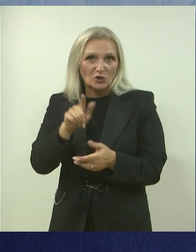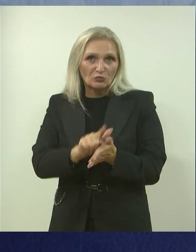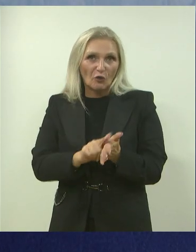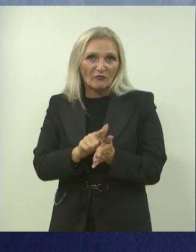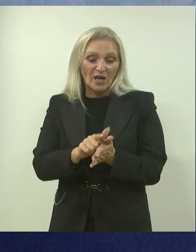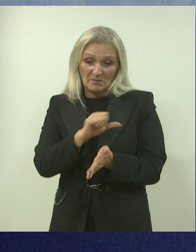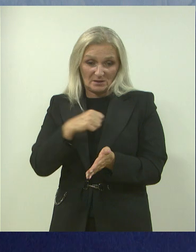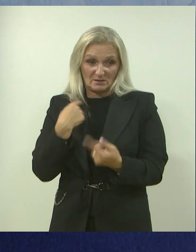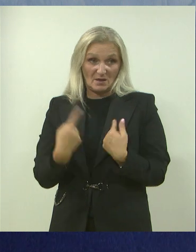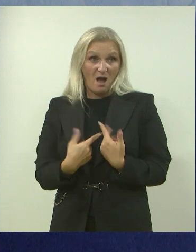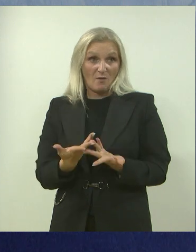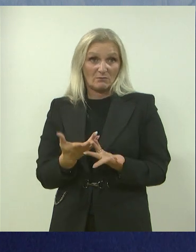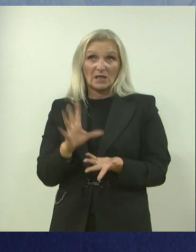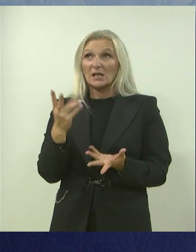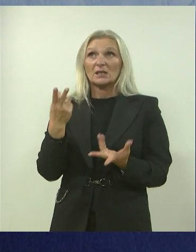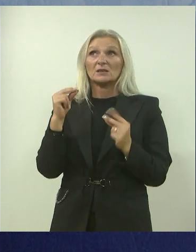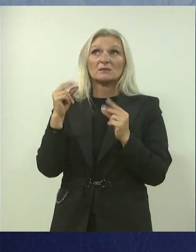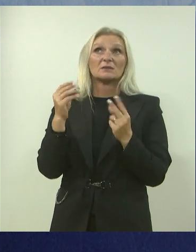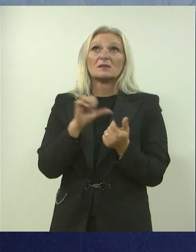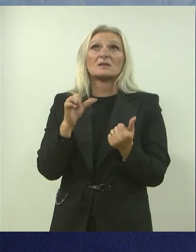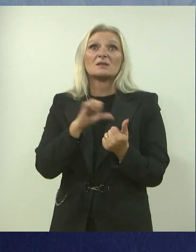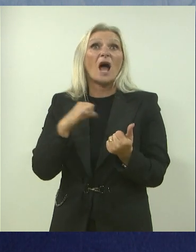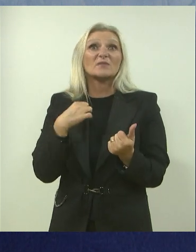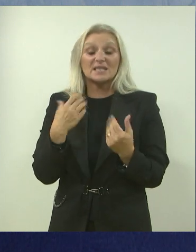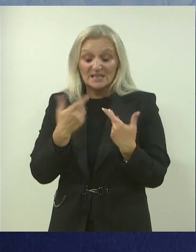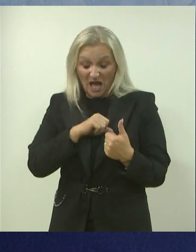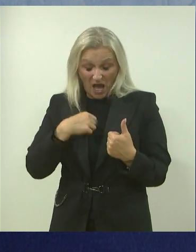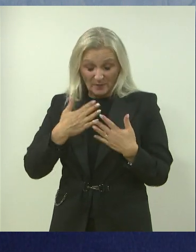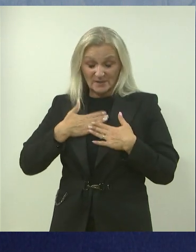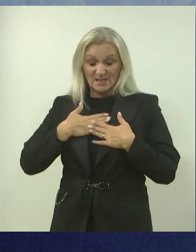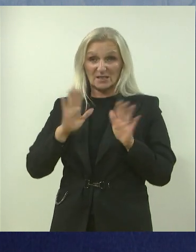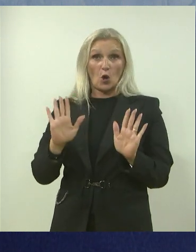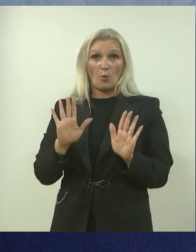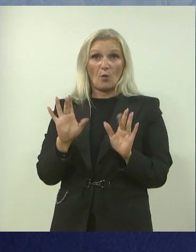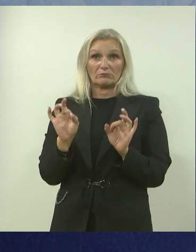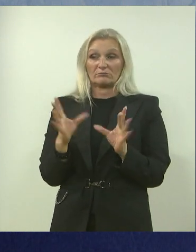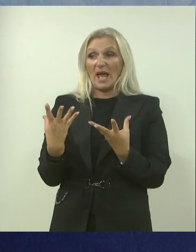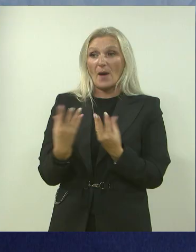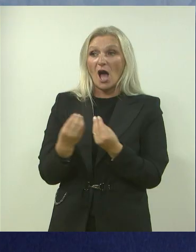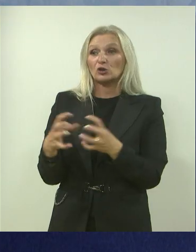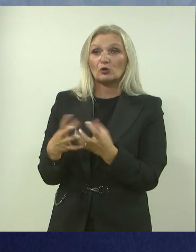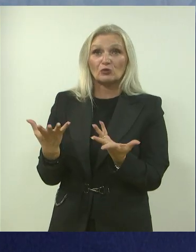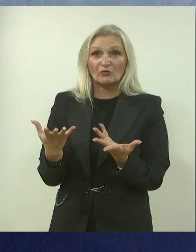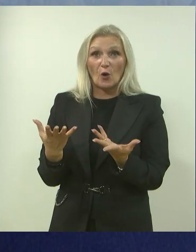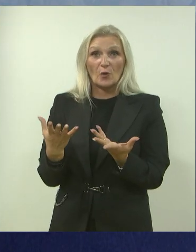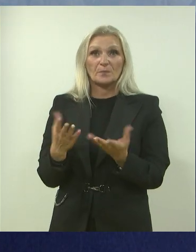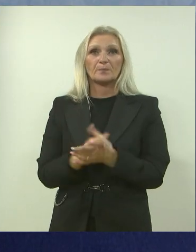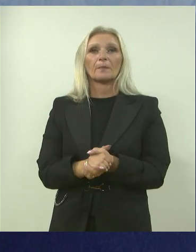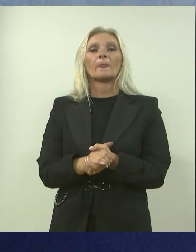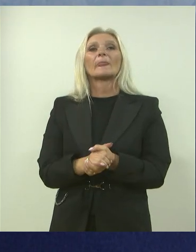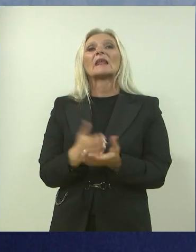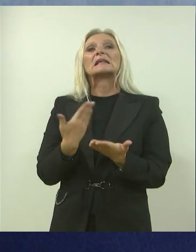sam putuješ, nevno, ti si, znači, deset dana sam sam sa sobom, znači, sve si u životu,